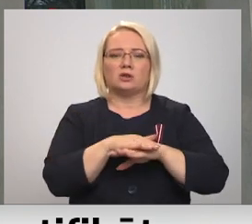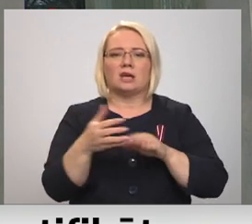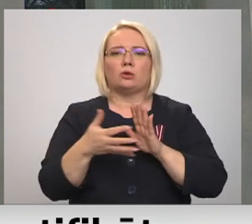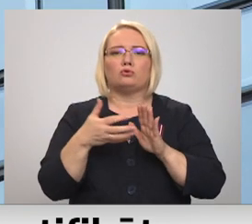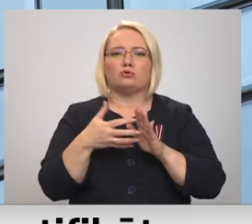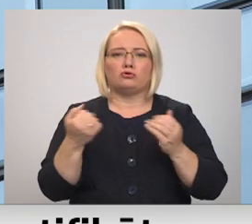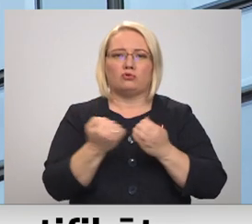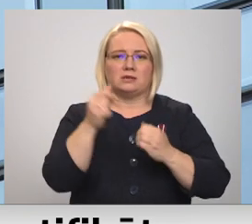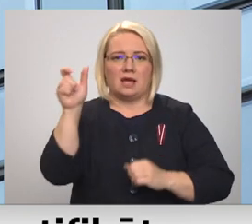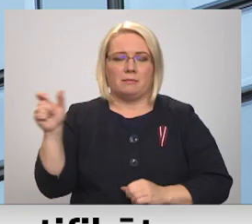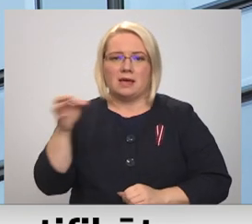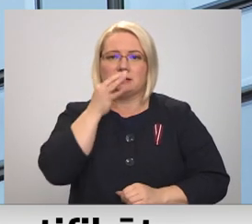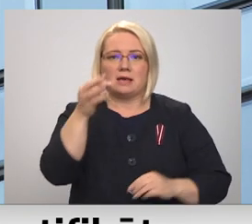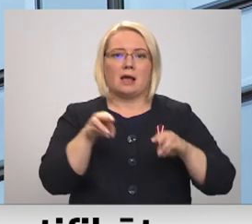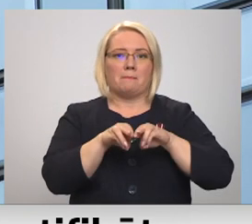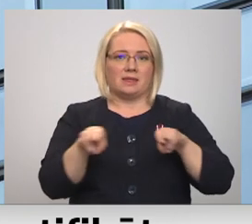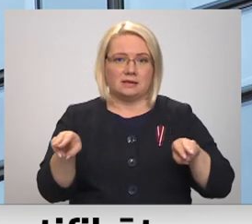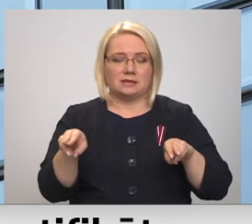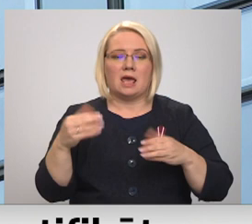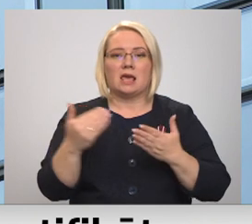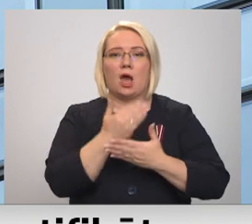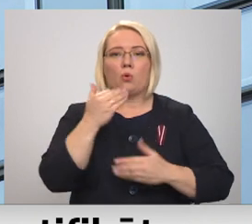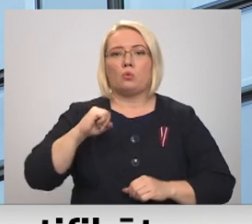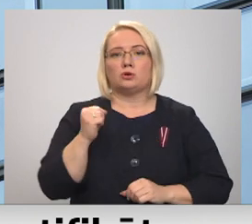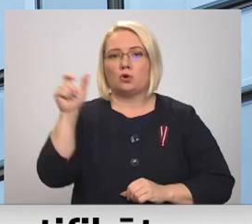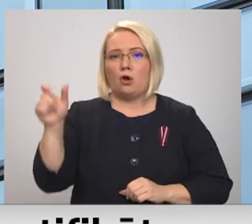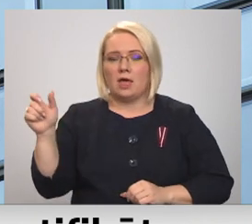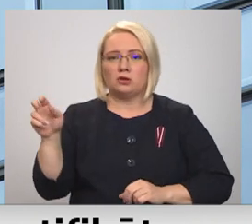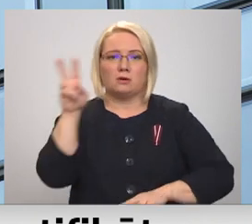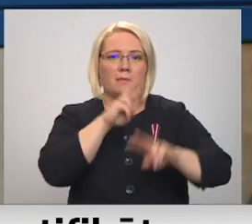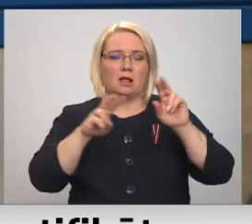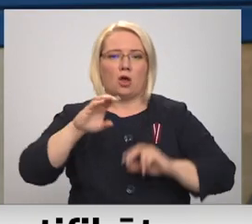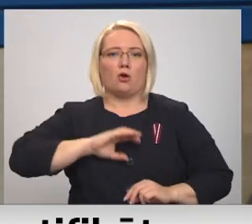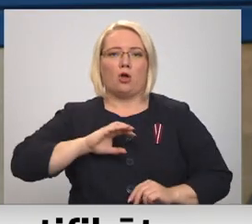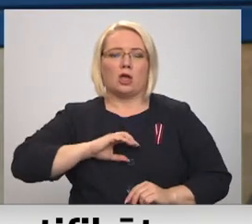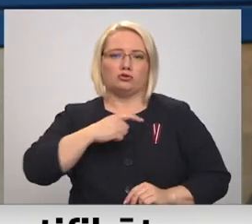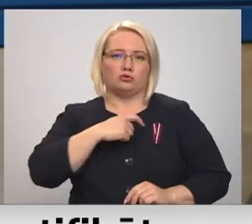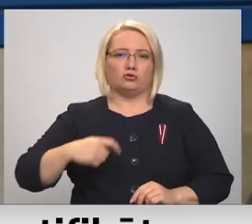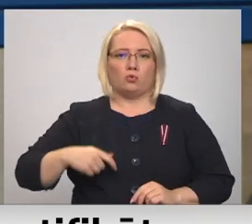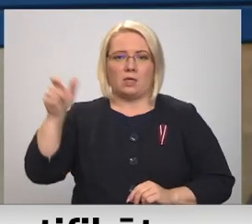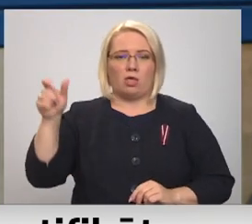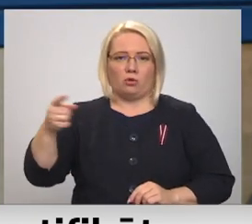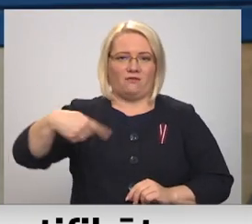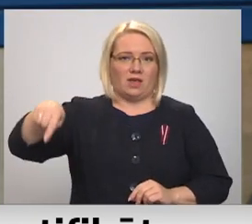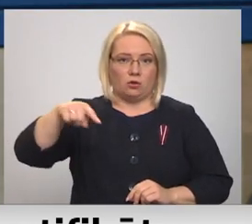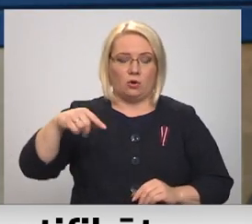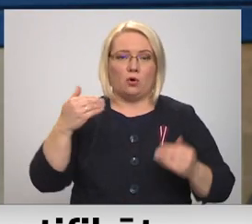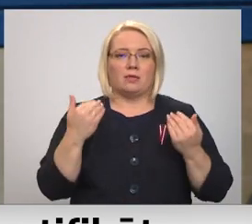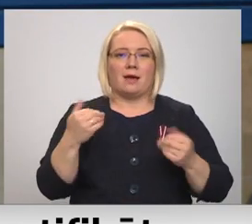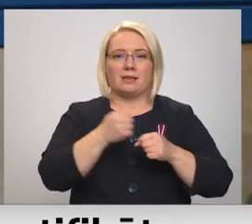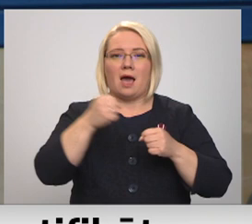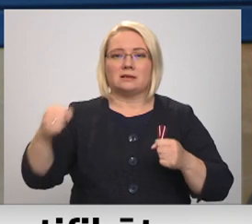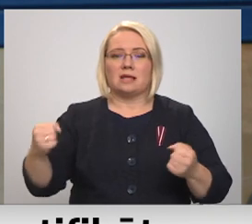darbiniekus skaidro ministrijā. Jaunos kolēģus meklēšot arī kolēģu studentu vidū. Ja uz šodienu atstādināto